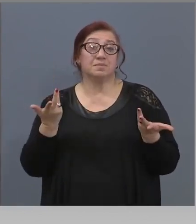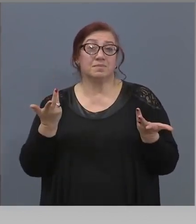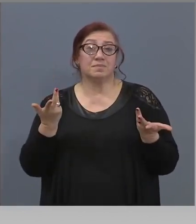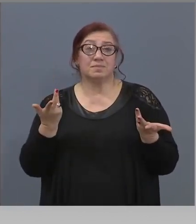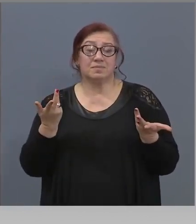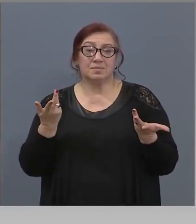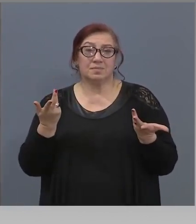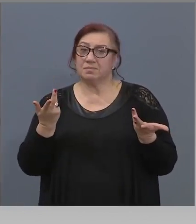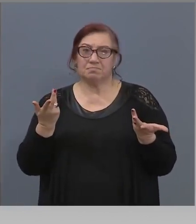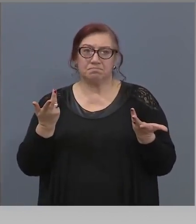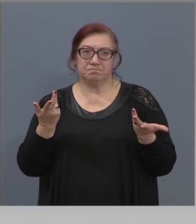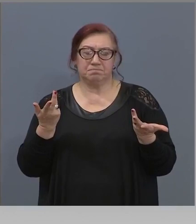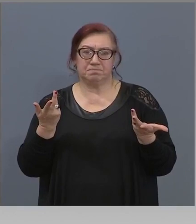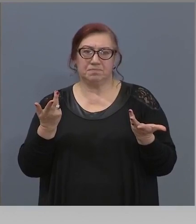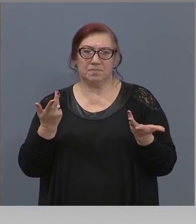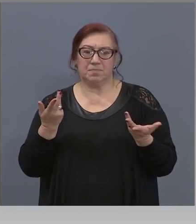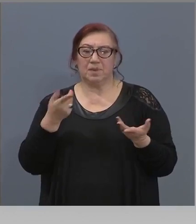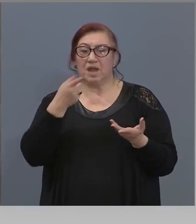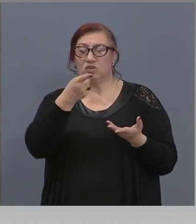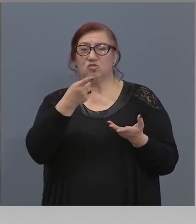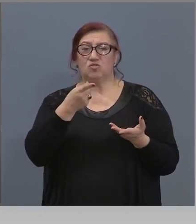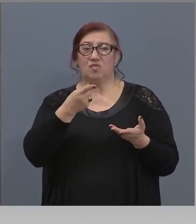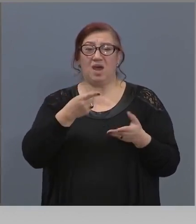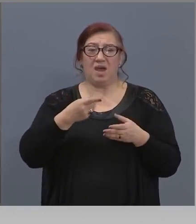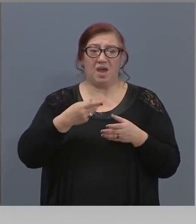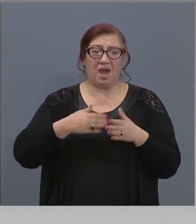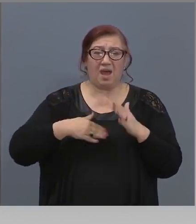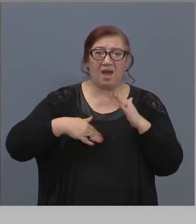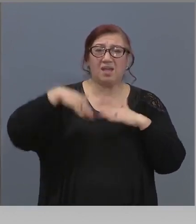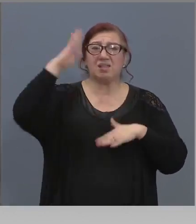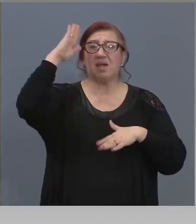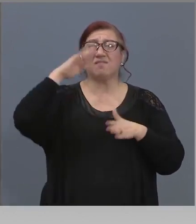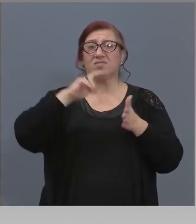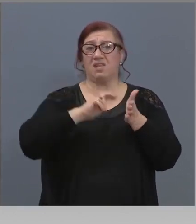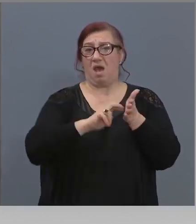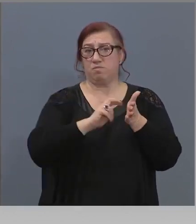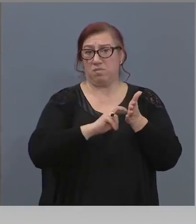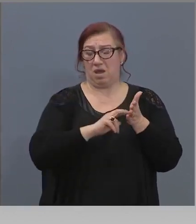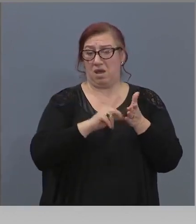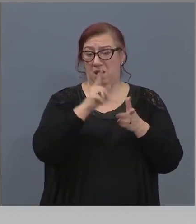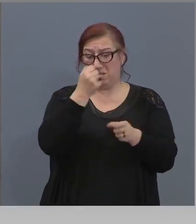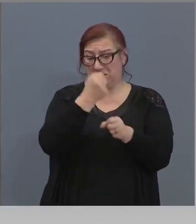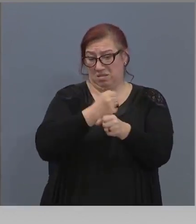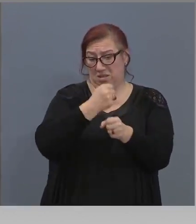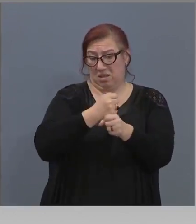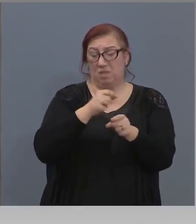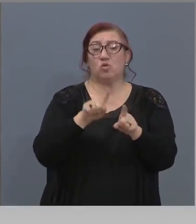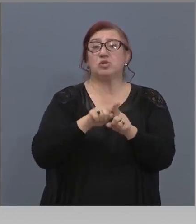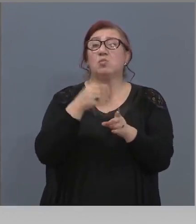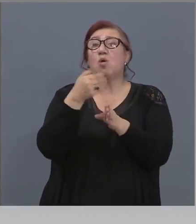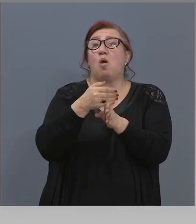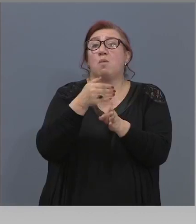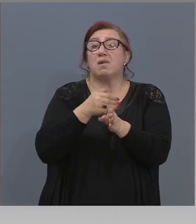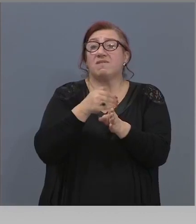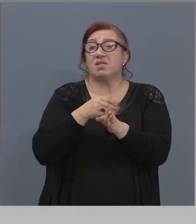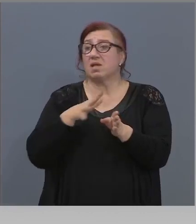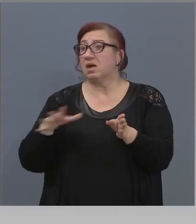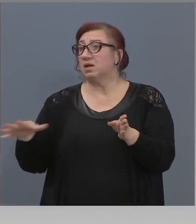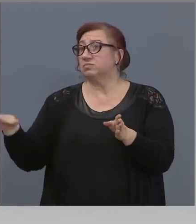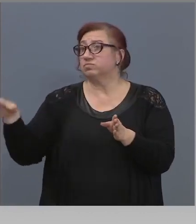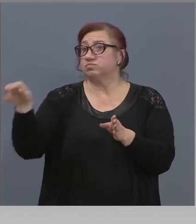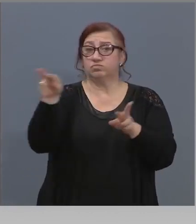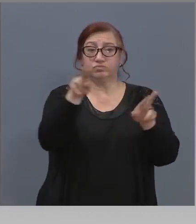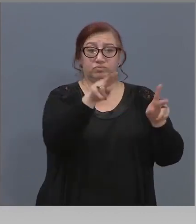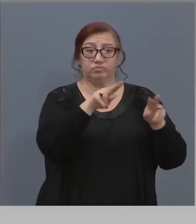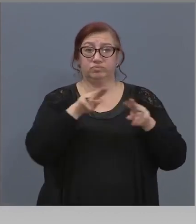Защото ББР тя действа по правилата на всички останали банки, но за народа тя е